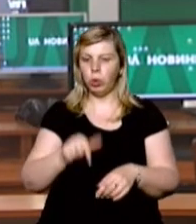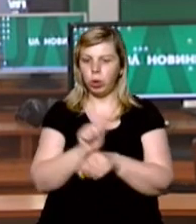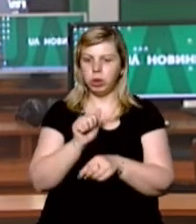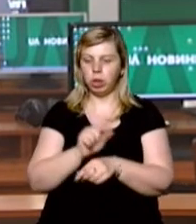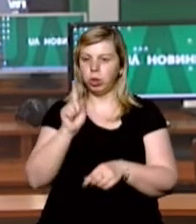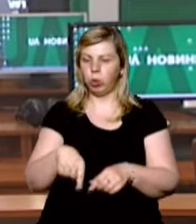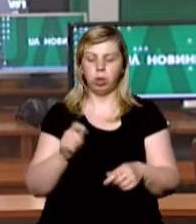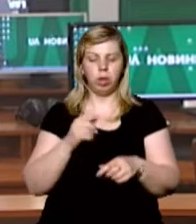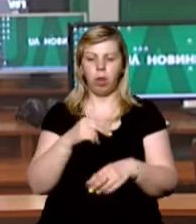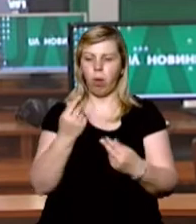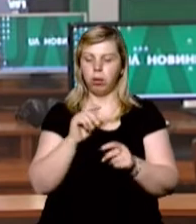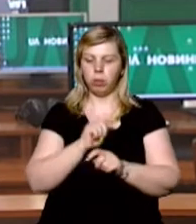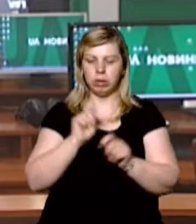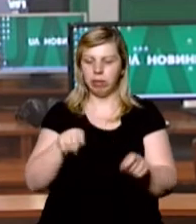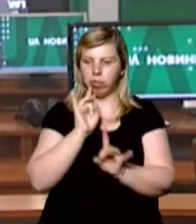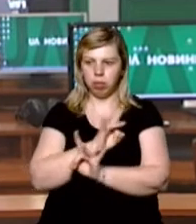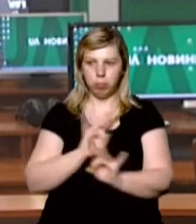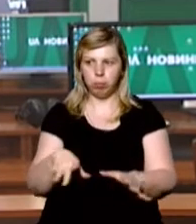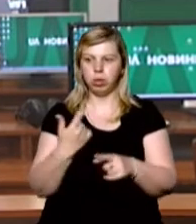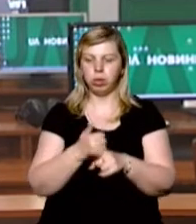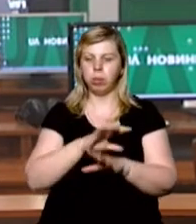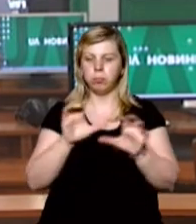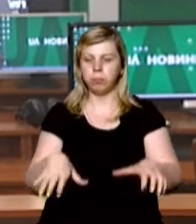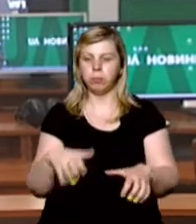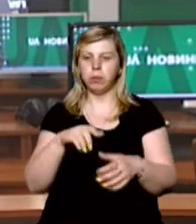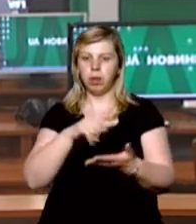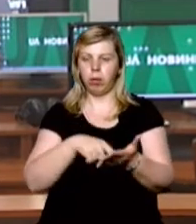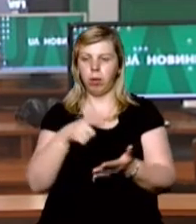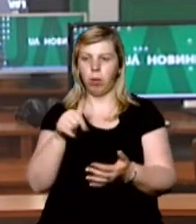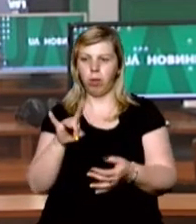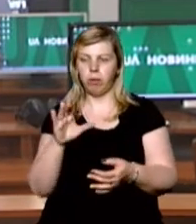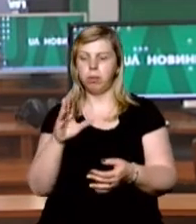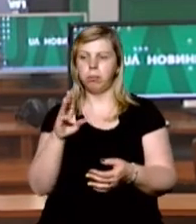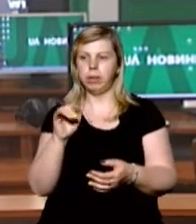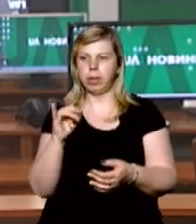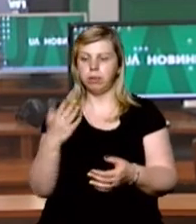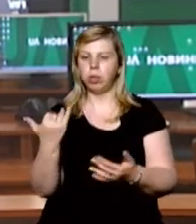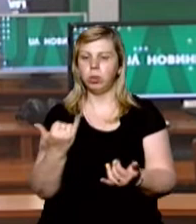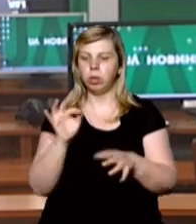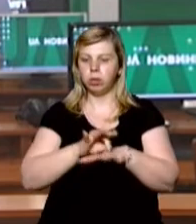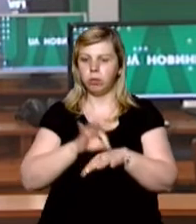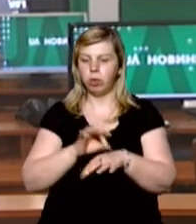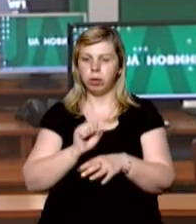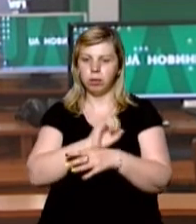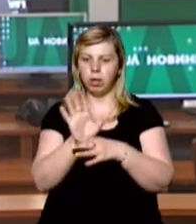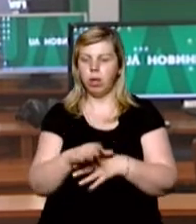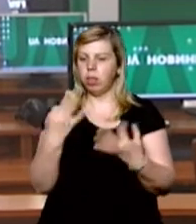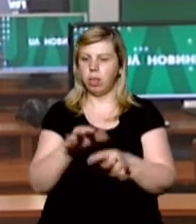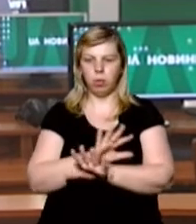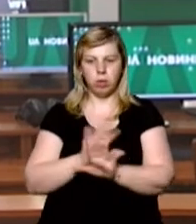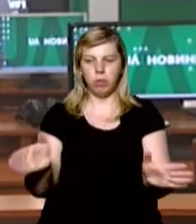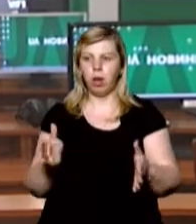тижня також не запрацюють. Про це повідомив міський голова Богдан Андрієв. Каже, наразі кількість хворих на COVID-19 не